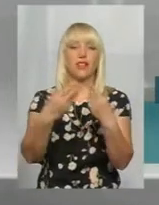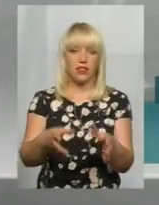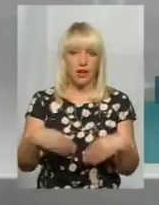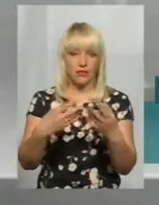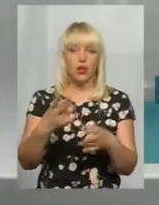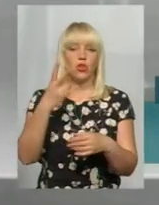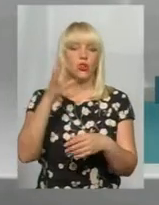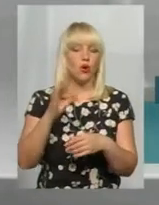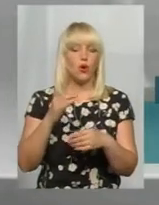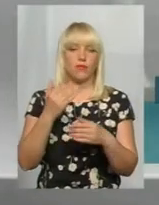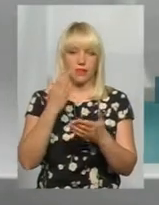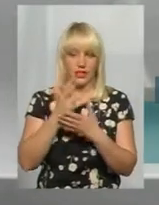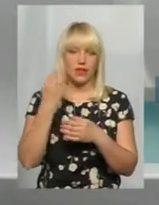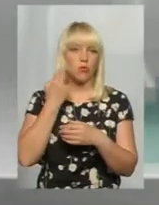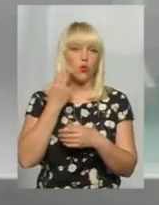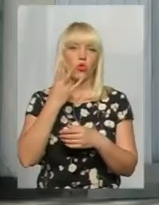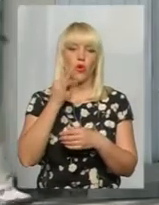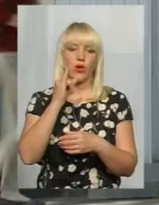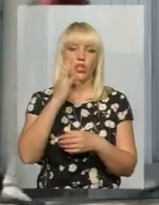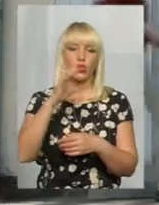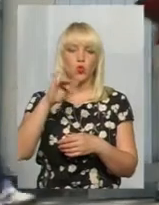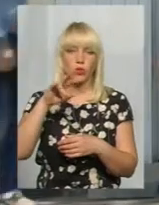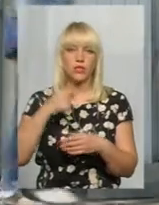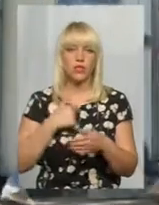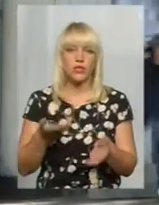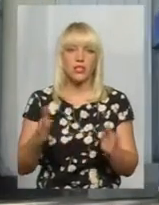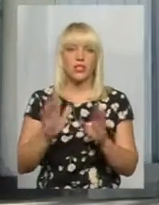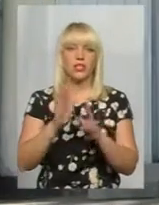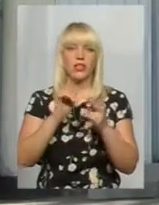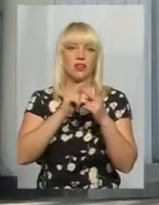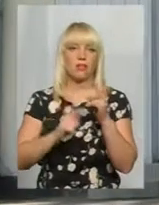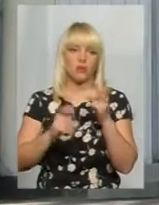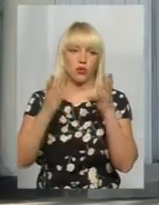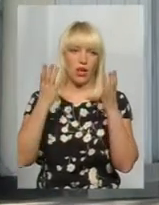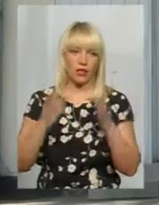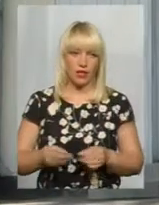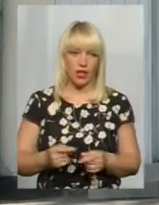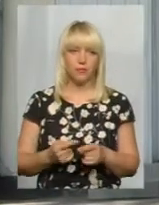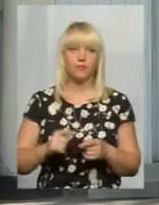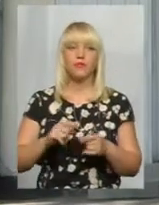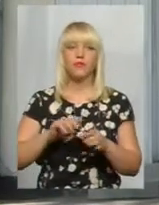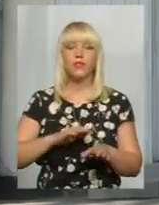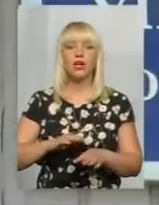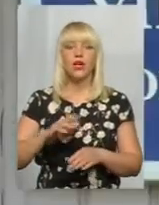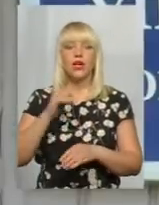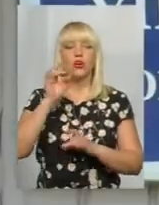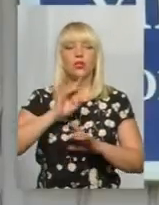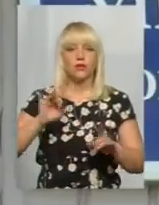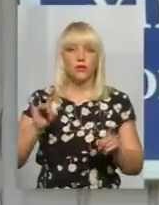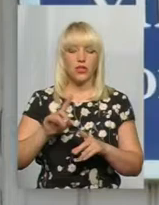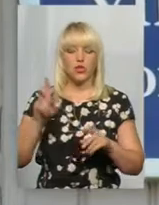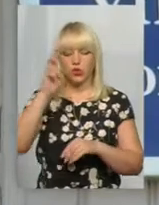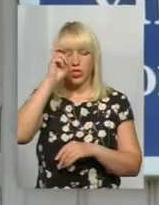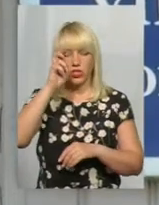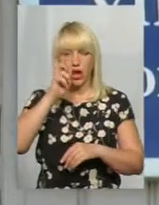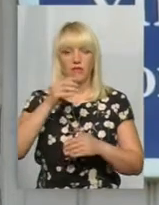залишилося буквально на півтори дня. Все. Заступник начальника міського управління охорони здоров'я Олена Власюк розповідає, державне фінансування